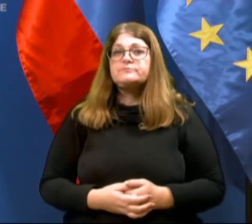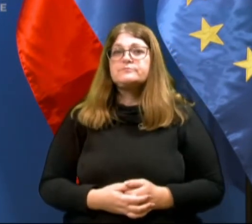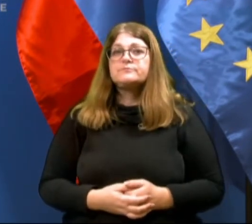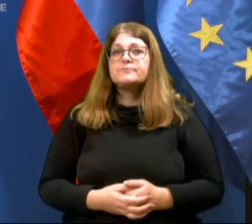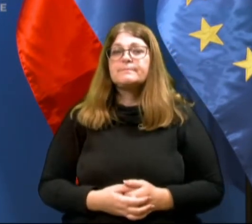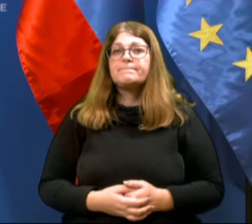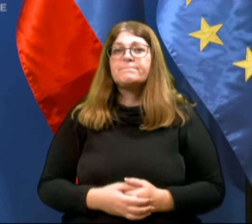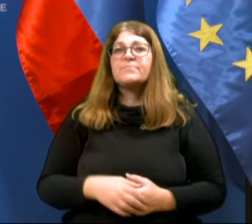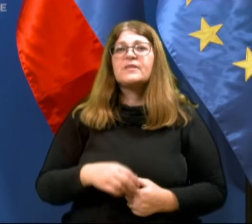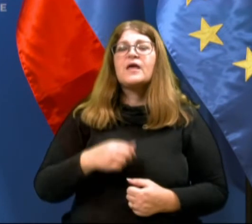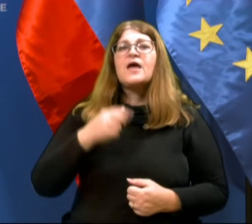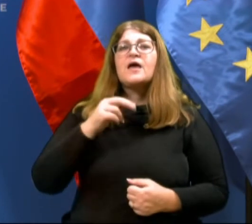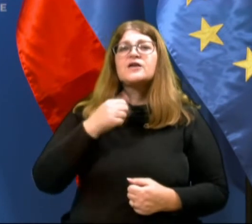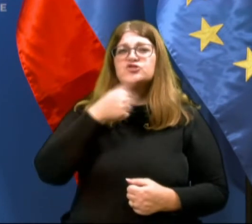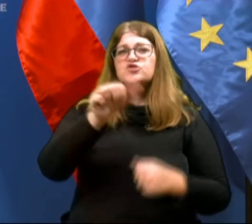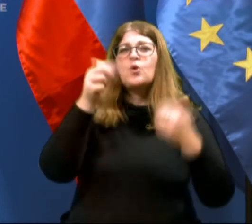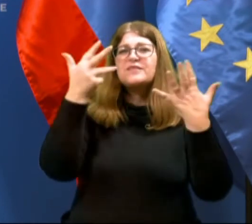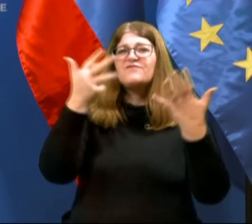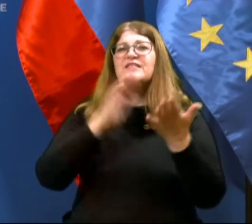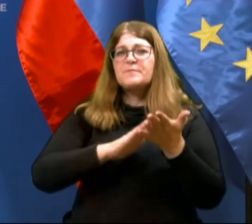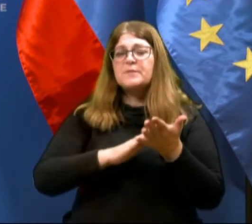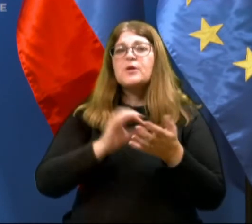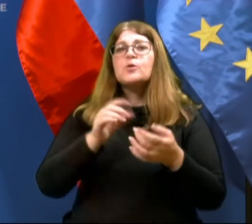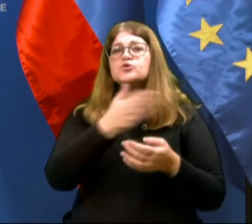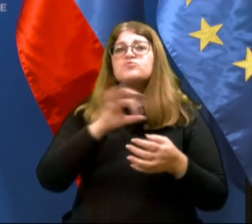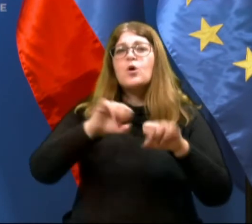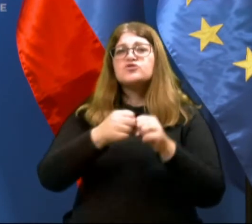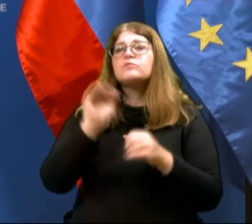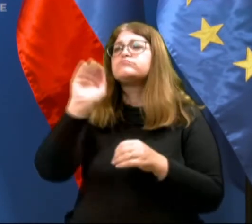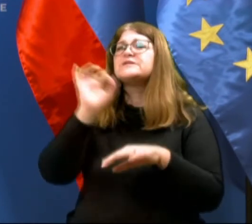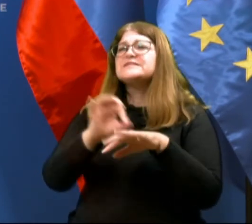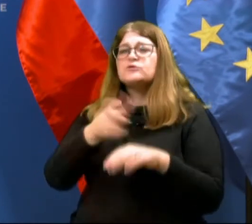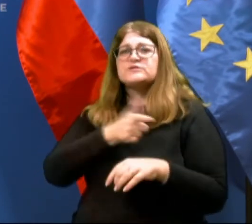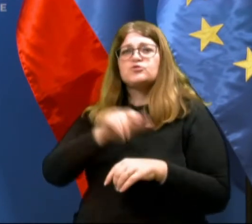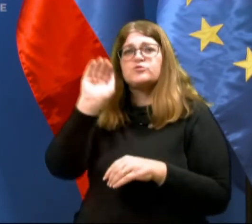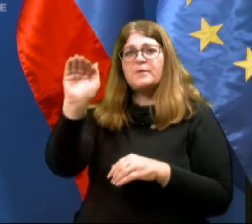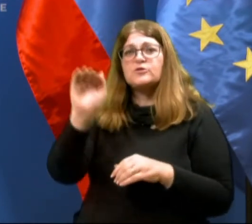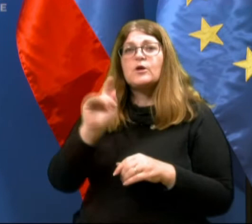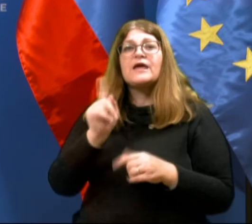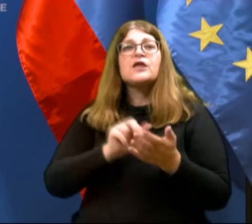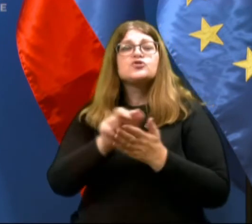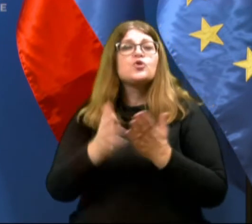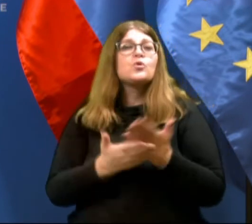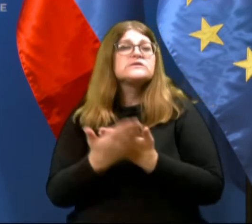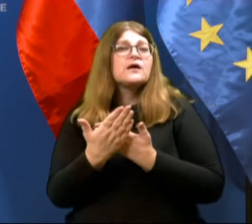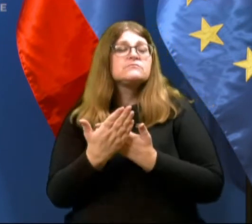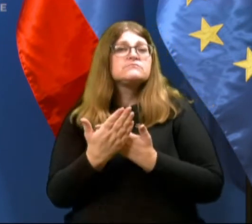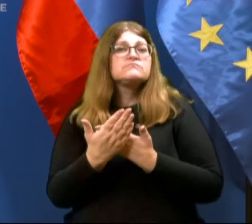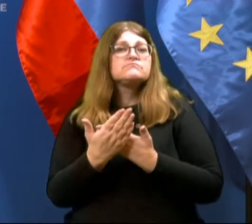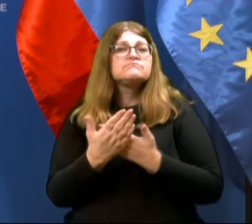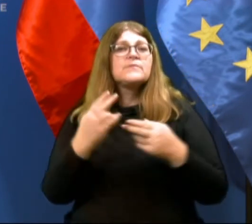V 109 primerjih smo o kršitvah obvestili zdravstveni inšpektorat, ker je šlo torej za